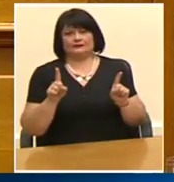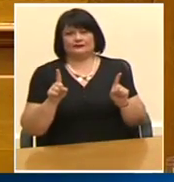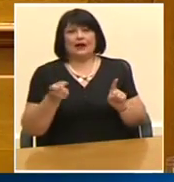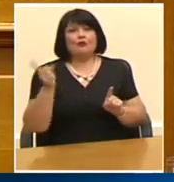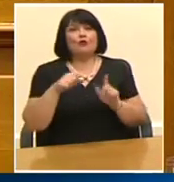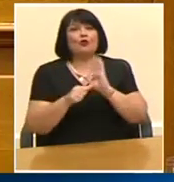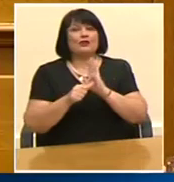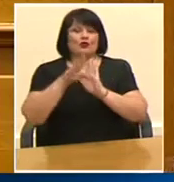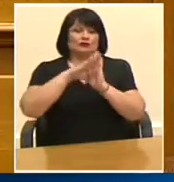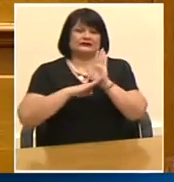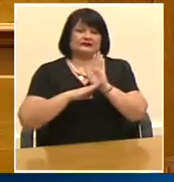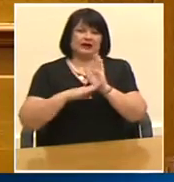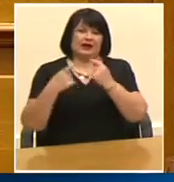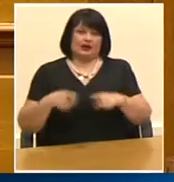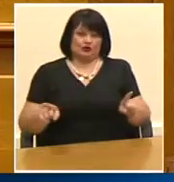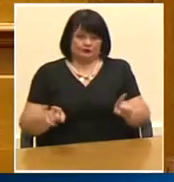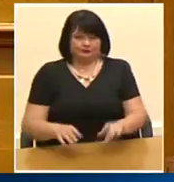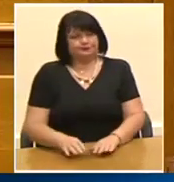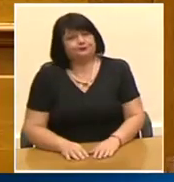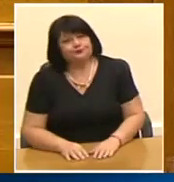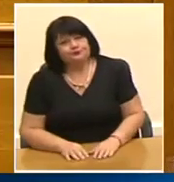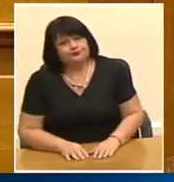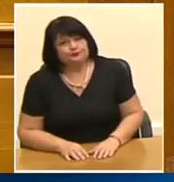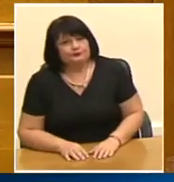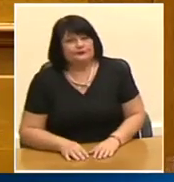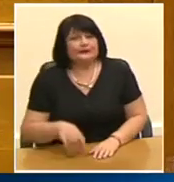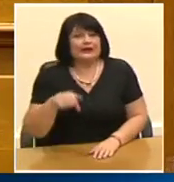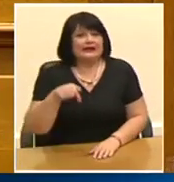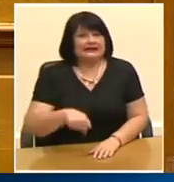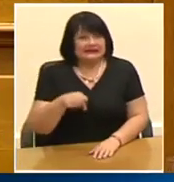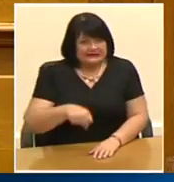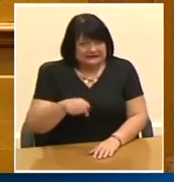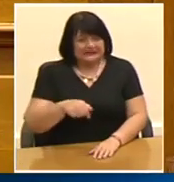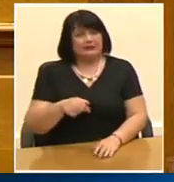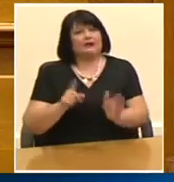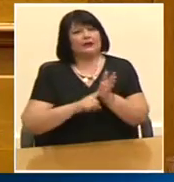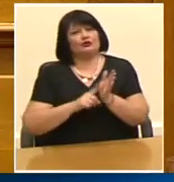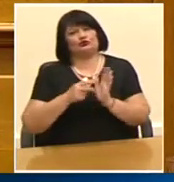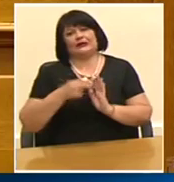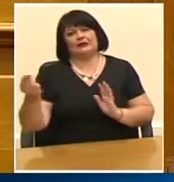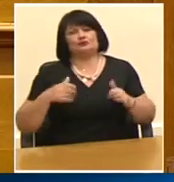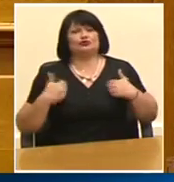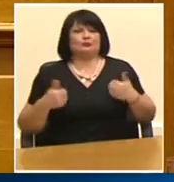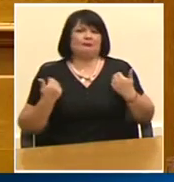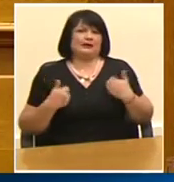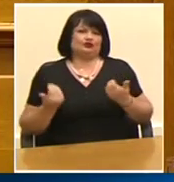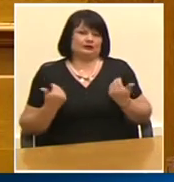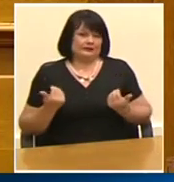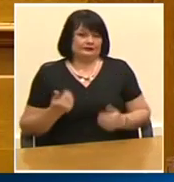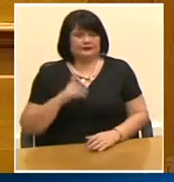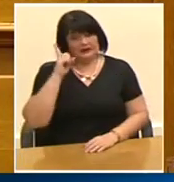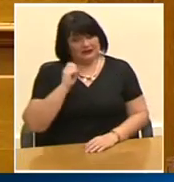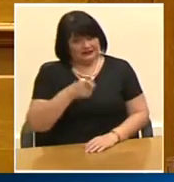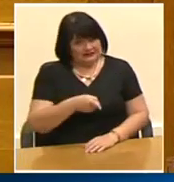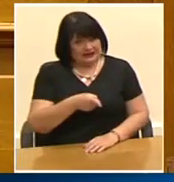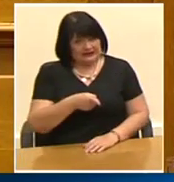Σήμερα λοιπόν έρχεστε και παίζετε με αυτά τα θεσμικά όρια Και ξέρετε αυτά τα